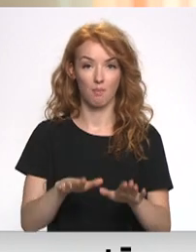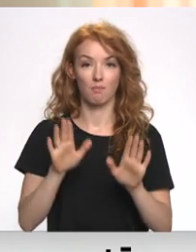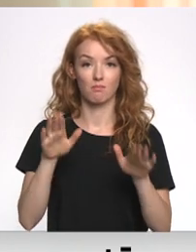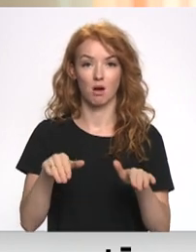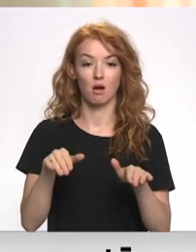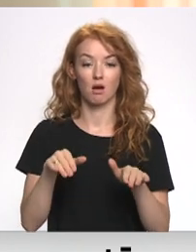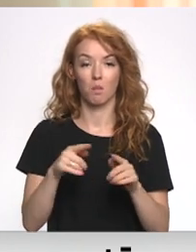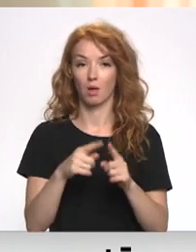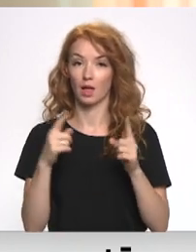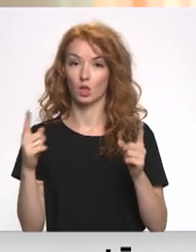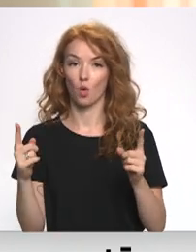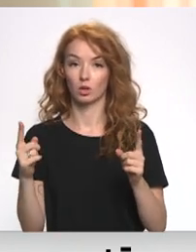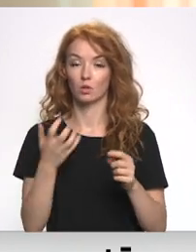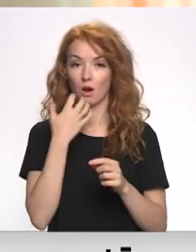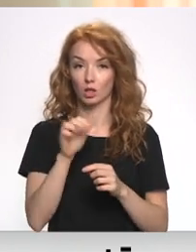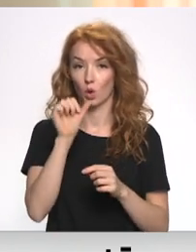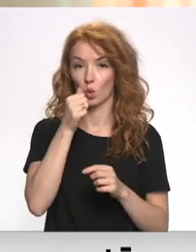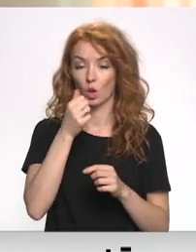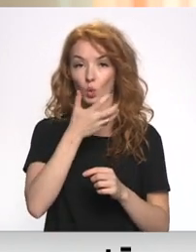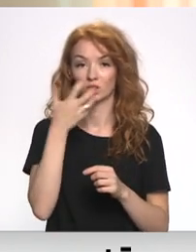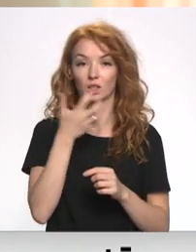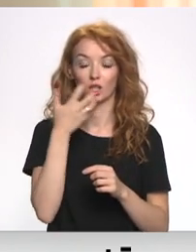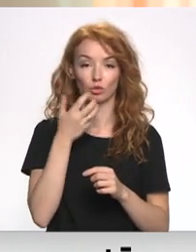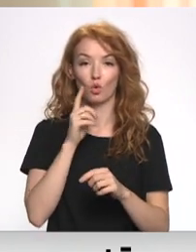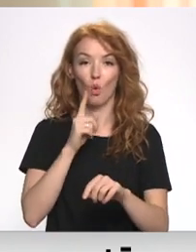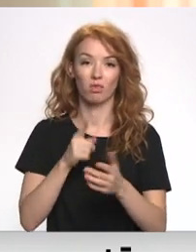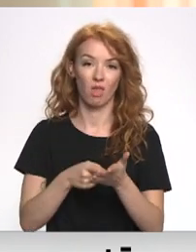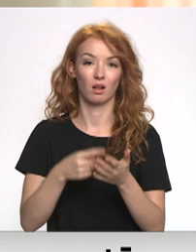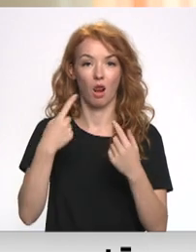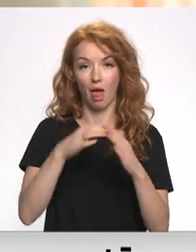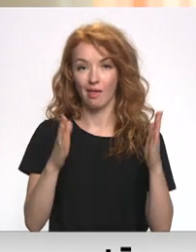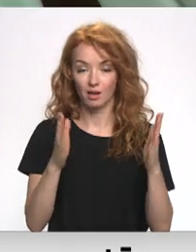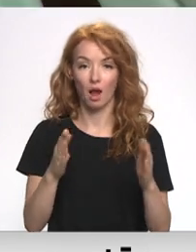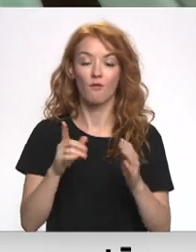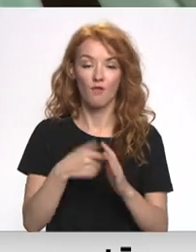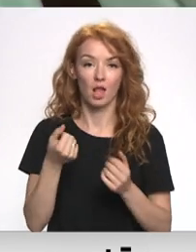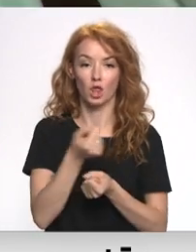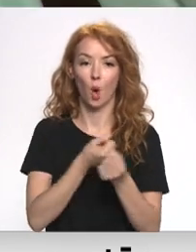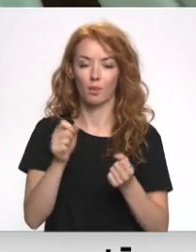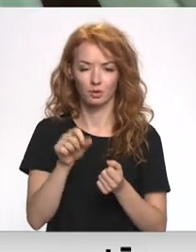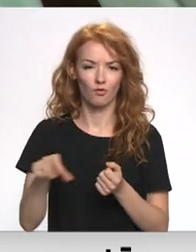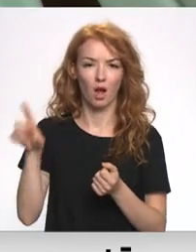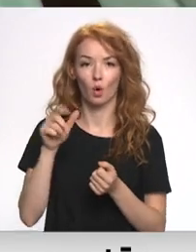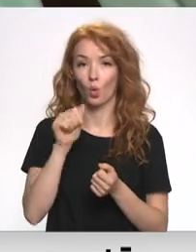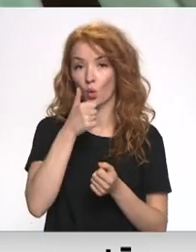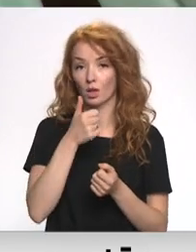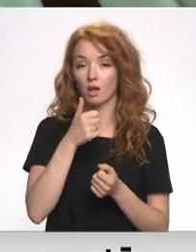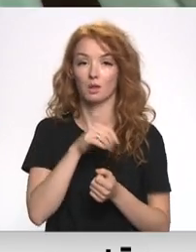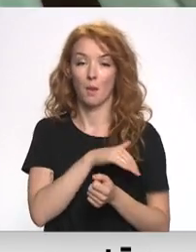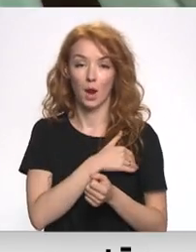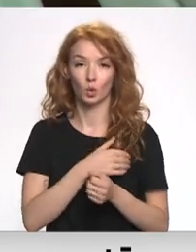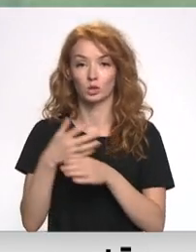periodisku karstā ūdens uzsildīšanu, noteiktos laikos noteikti ietaupījums būs stipri lielāks. Ūdens temperatūras